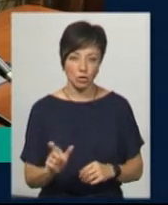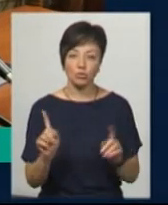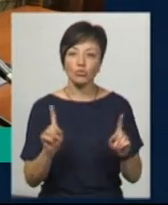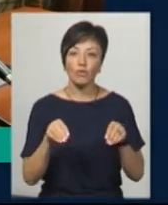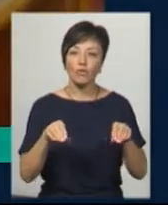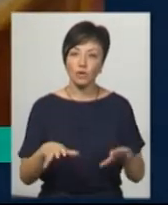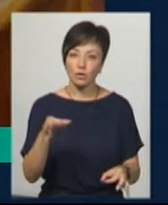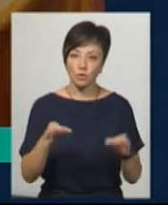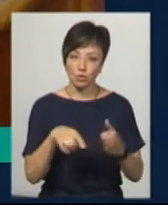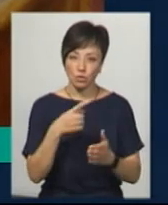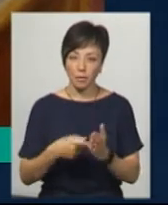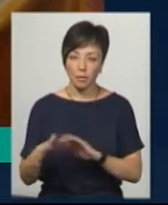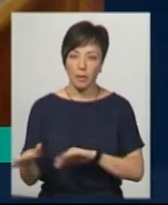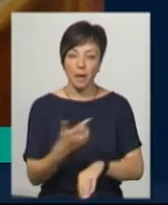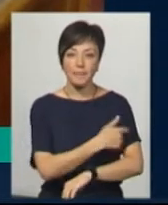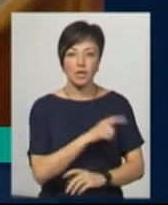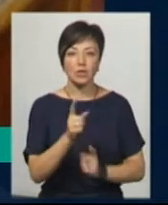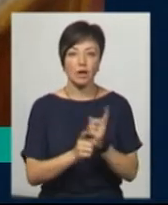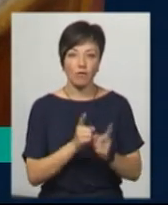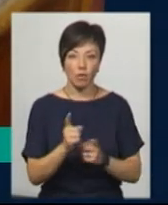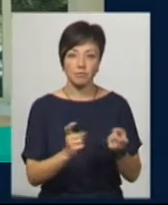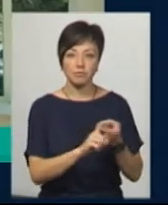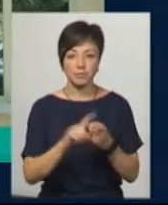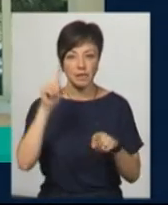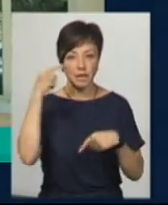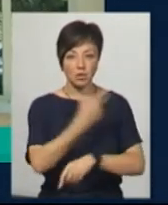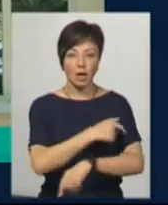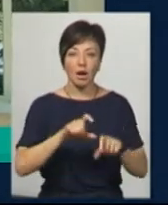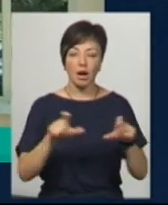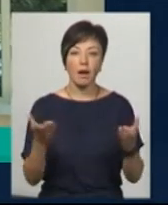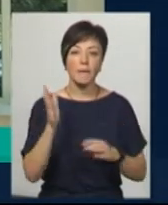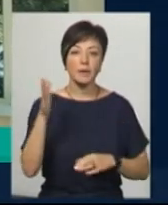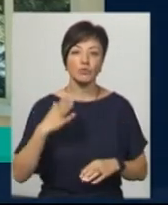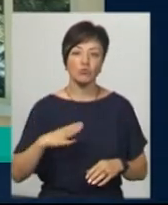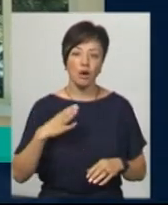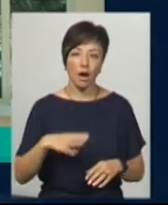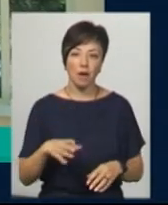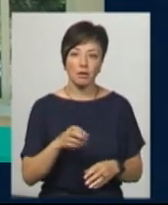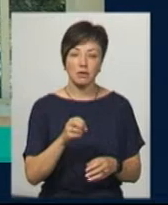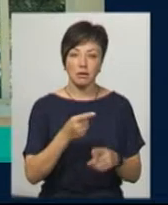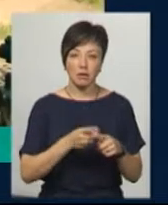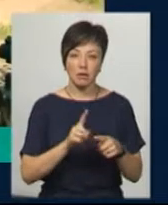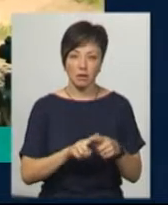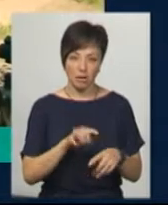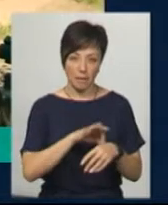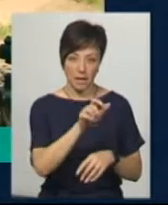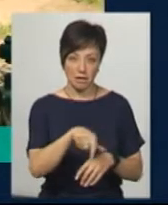що вирішив суд. Медична реформа торкнулася і психіатричних лікарень, яке майбутнє чекає на мешканців установ.